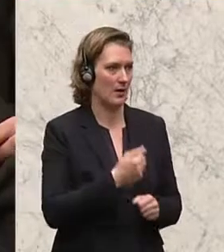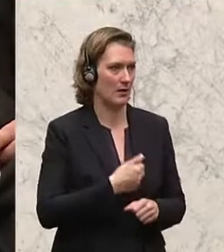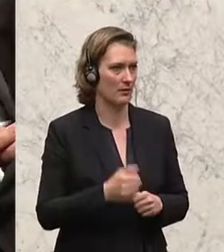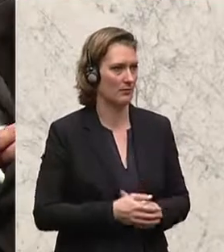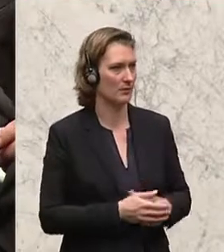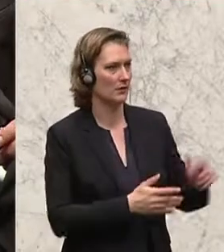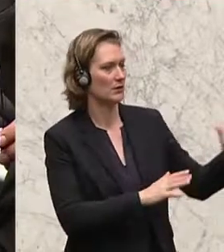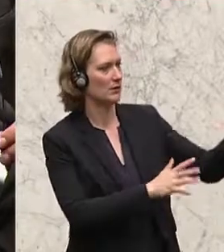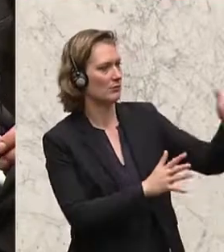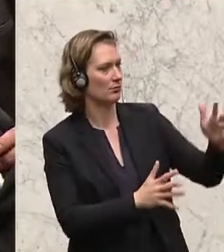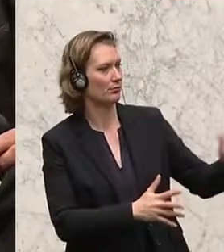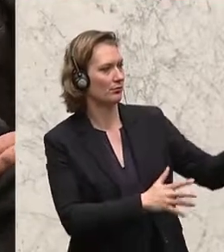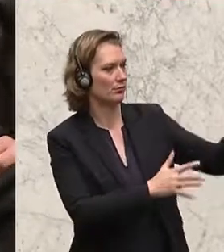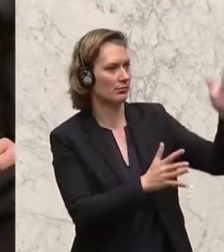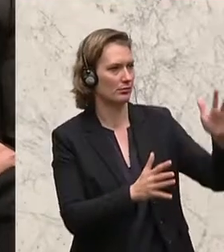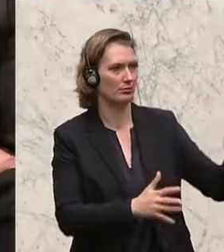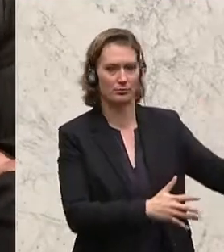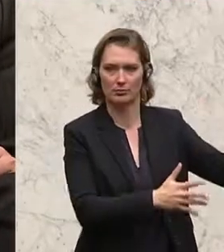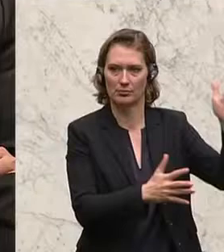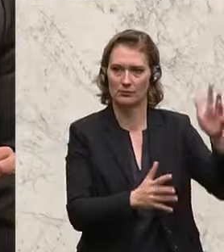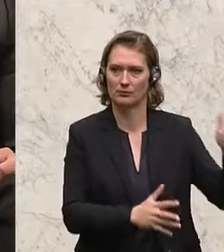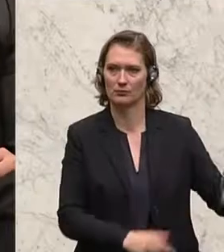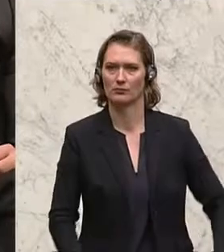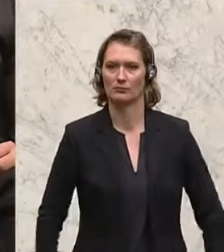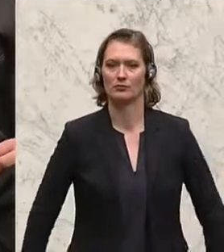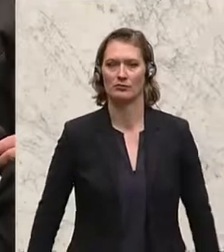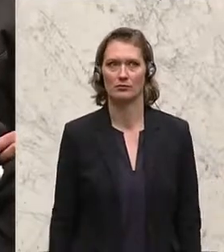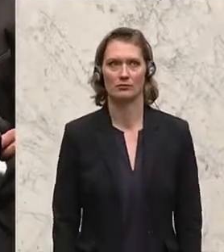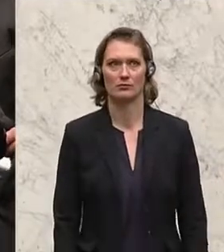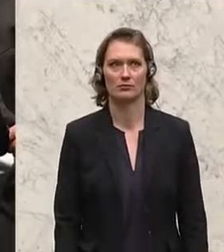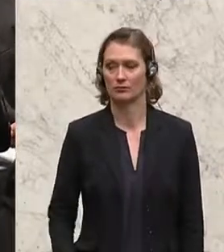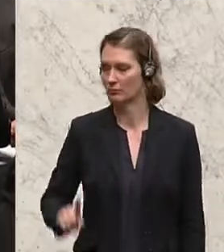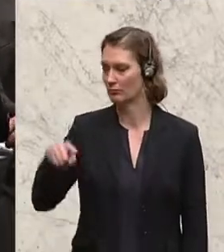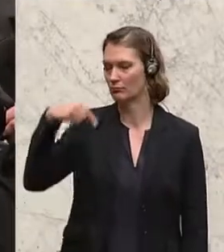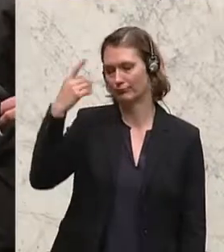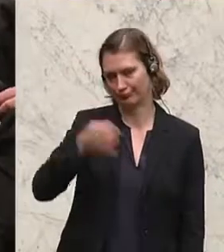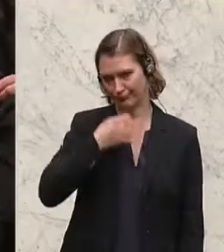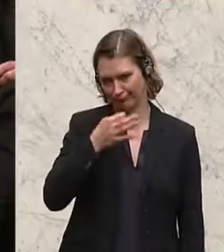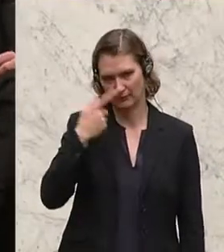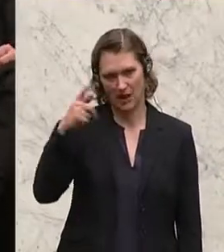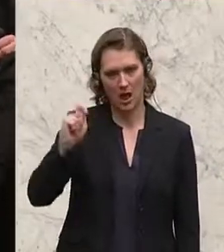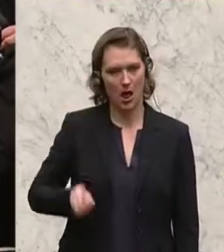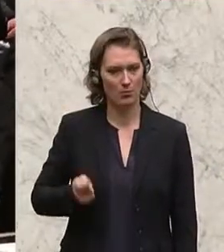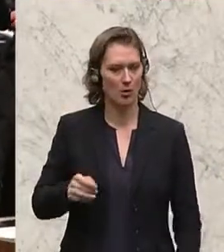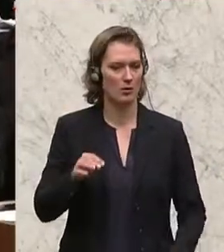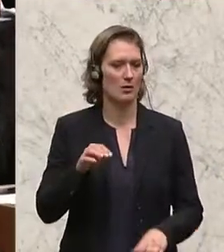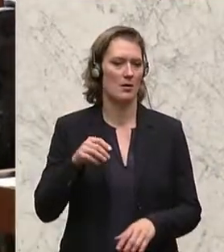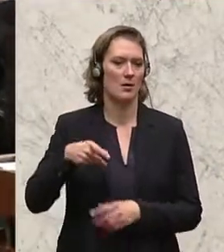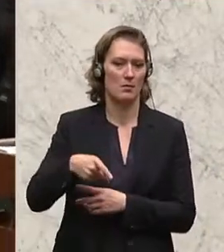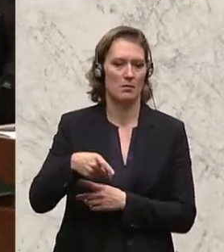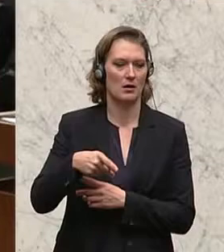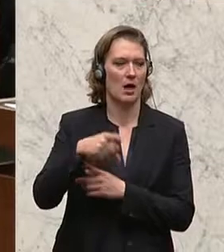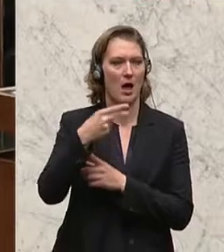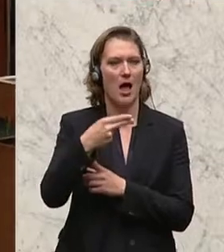Die Beiträge zur Unfallversicherung zu kürzen, würde die Leistungsqualität zwangsläufig verringern und seit AR abzulehnen, kontert